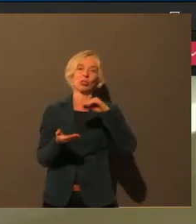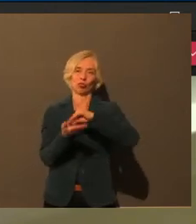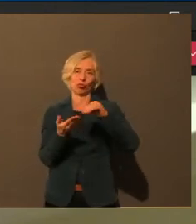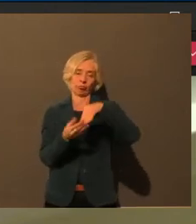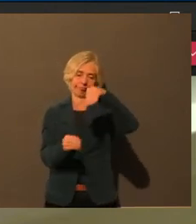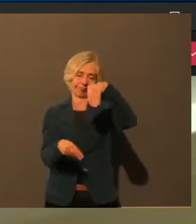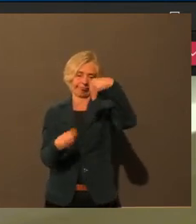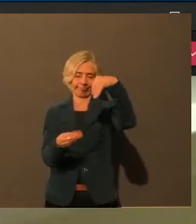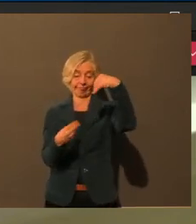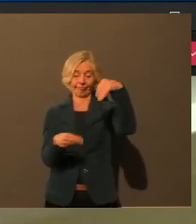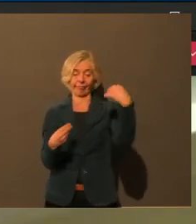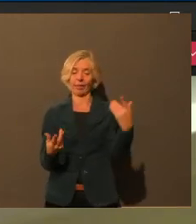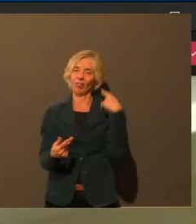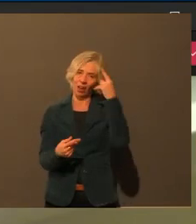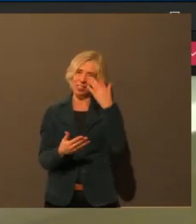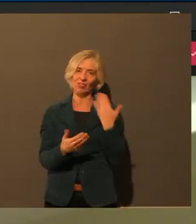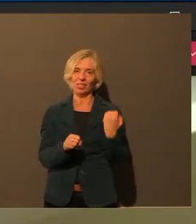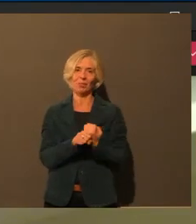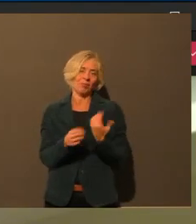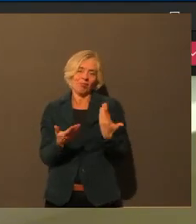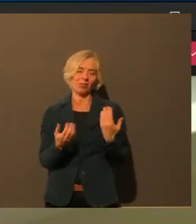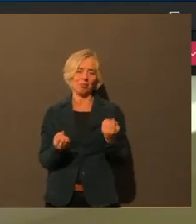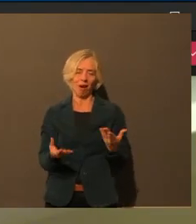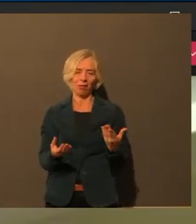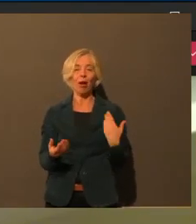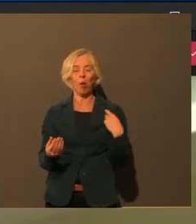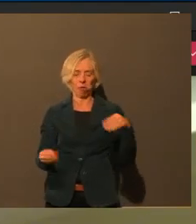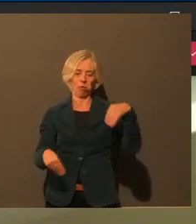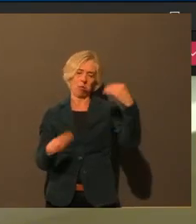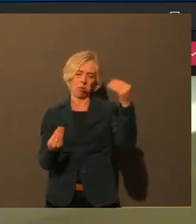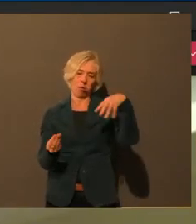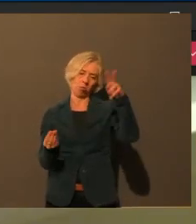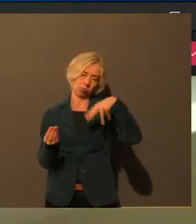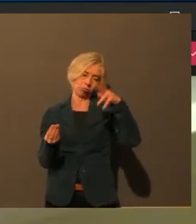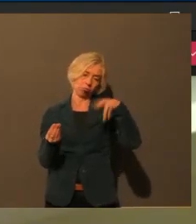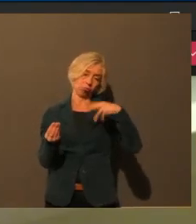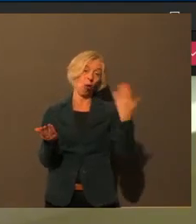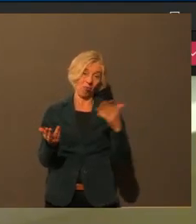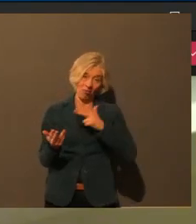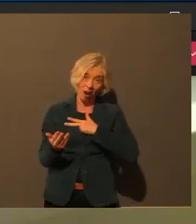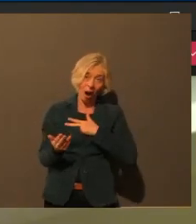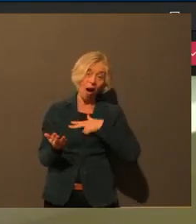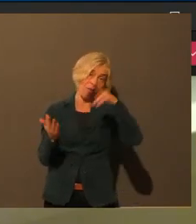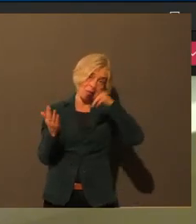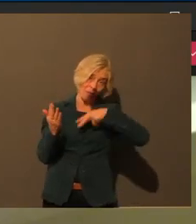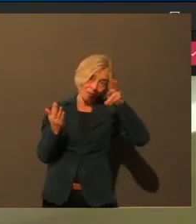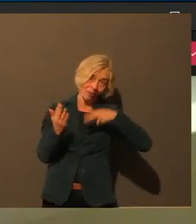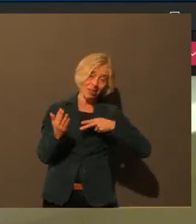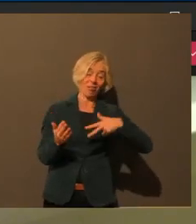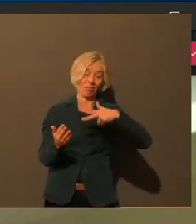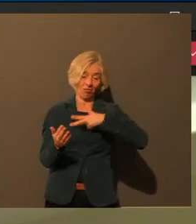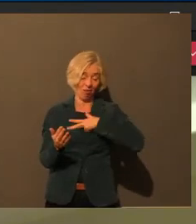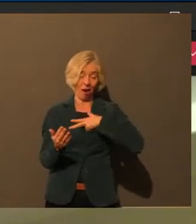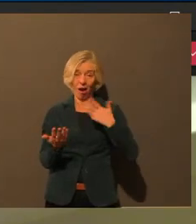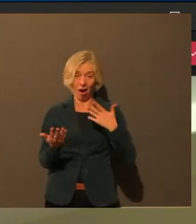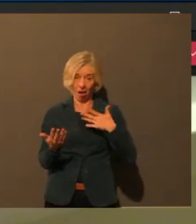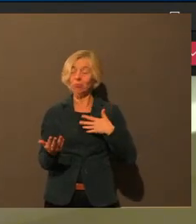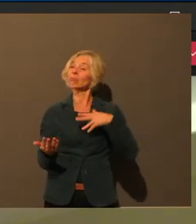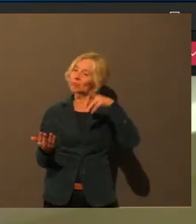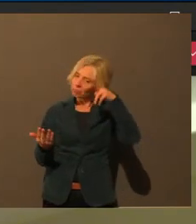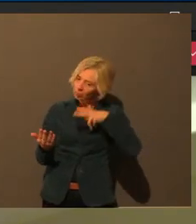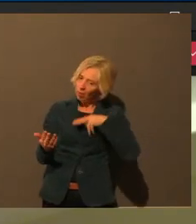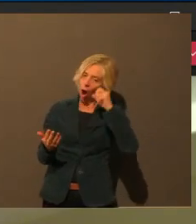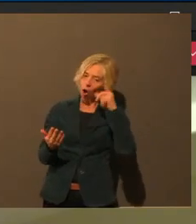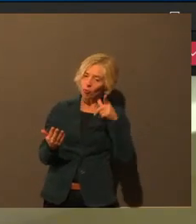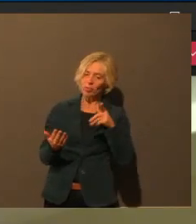das ist schnell irgendwo. Und wer es liest, wissen wir auch nicht so genau. Aber so das Gefühl zu kriegen, da passt